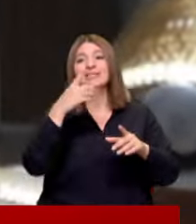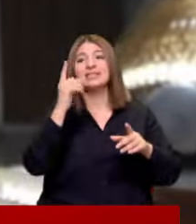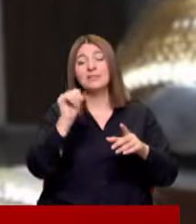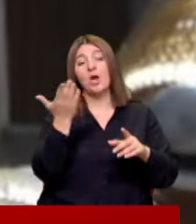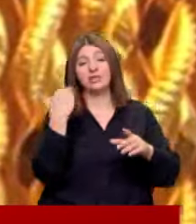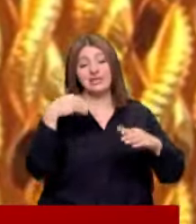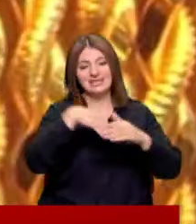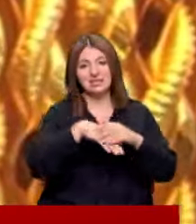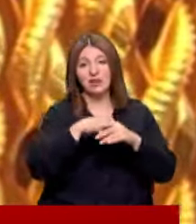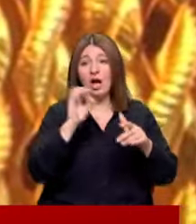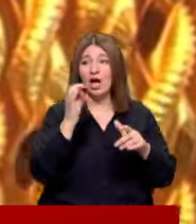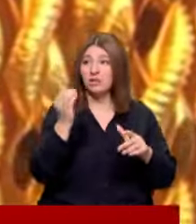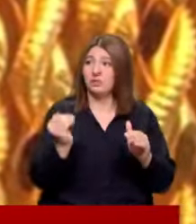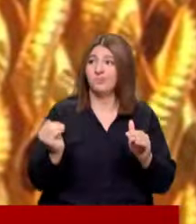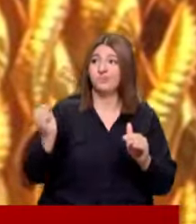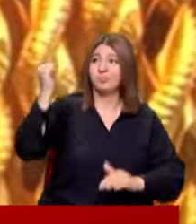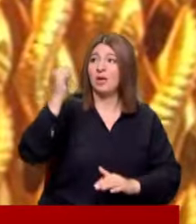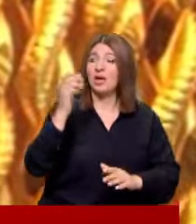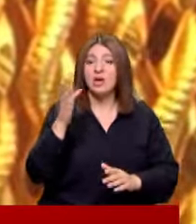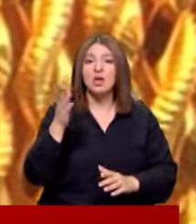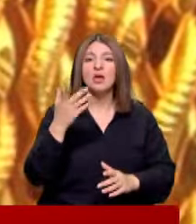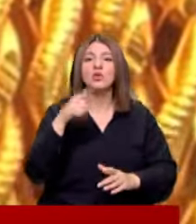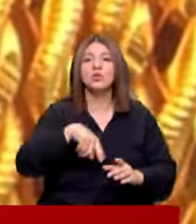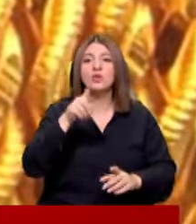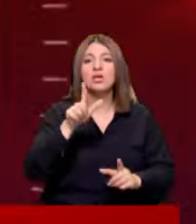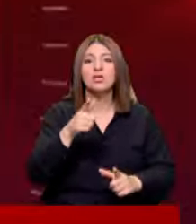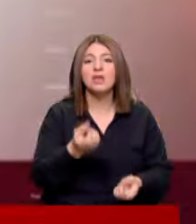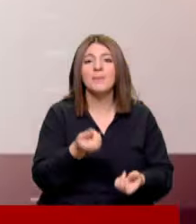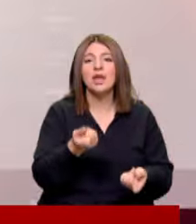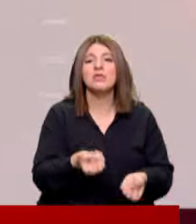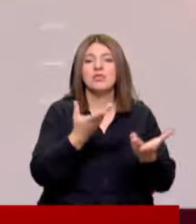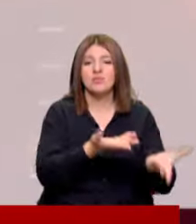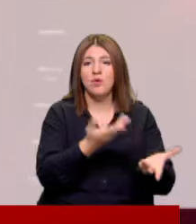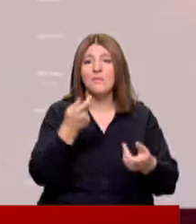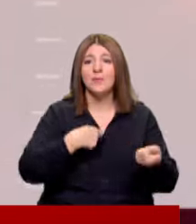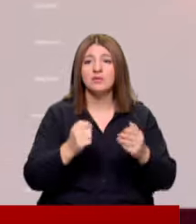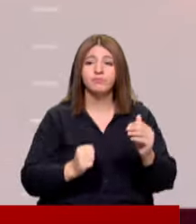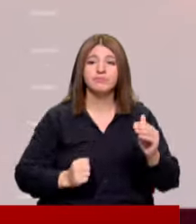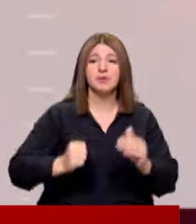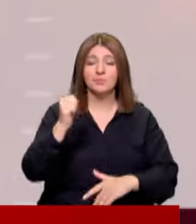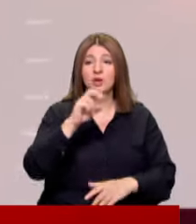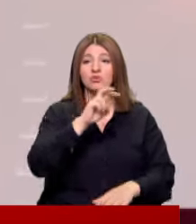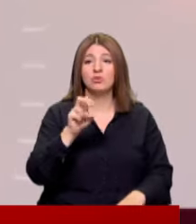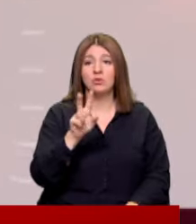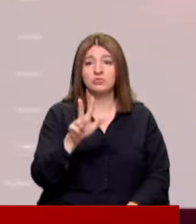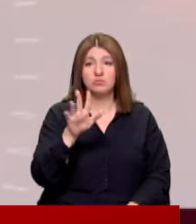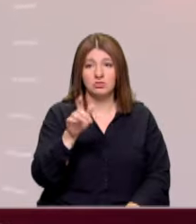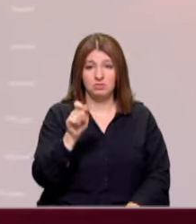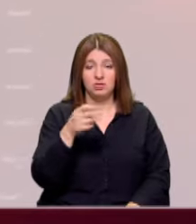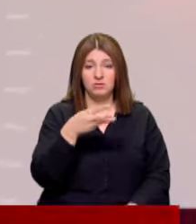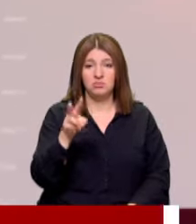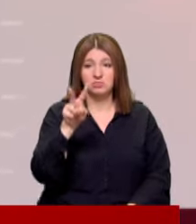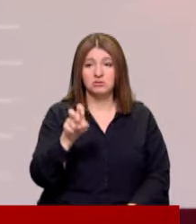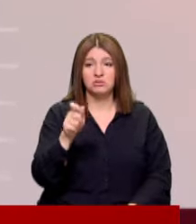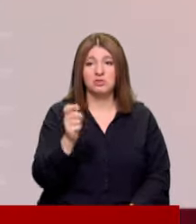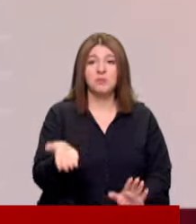Artık altındaki yükselişe yetişmek bir yana Günlük ihtiyaçlara yetişemiyor Piyasalar yükselişteydi yine Dolar 34 lira Euro